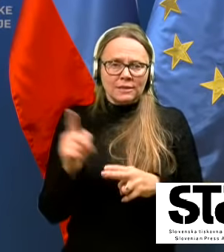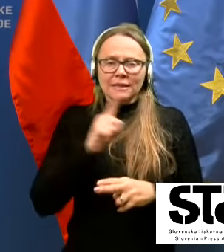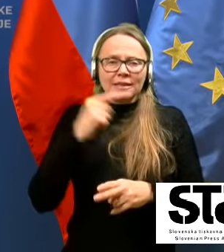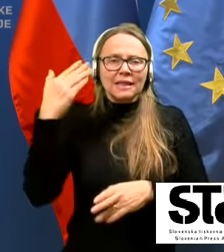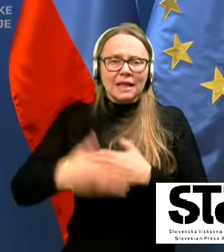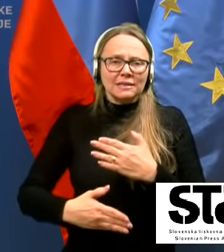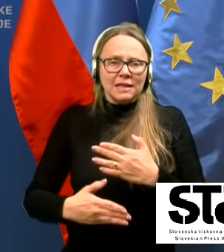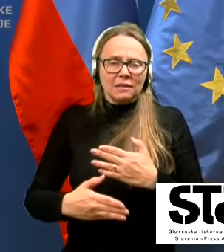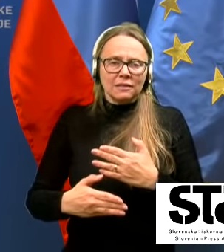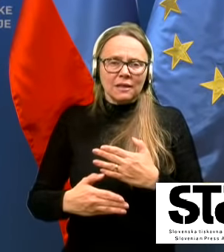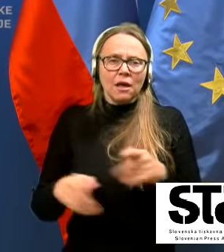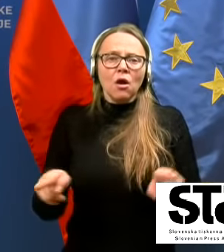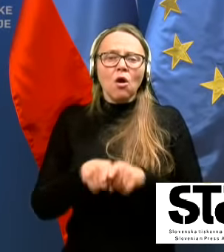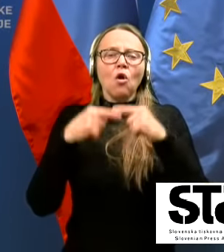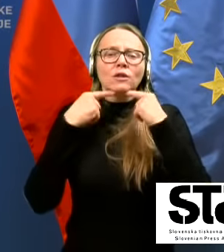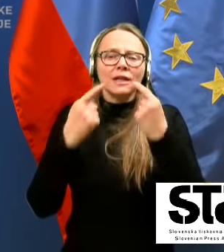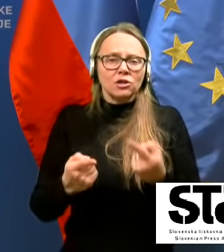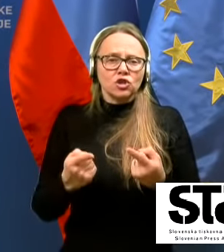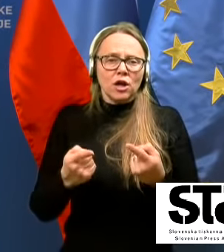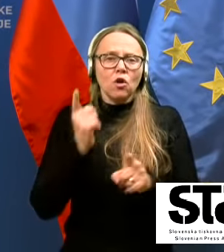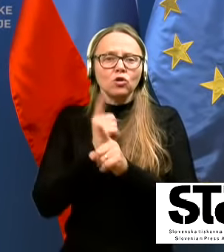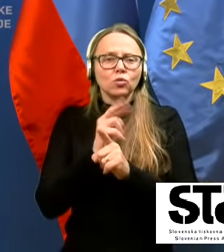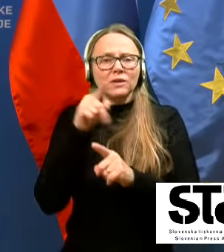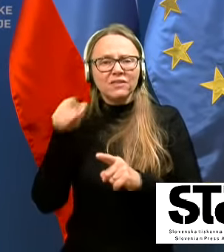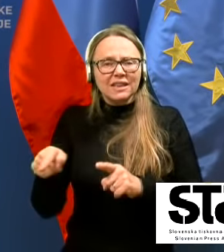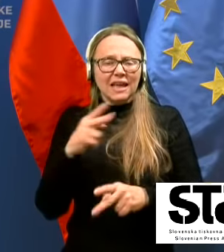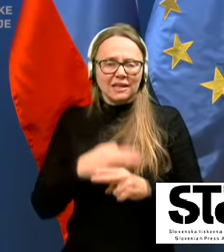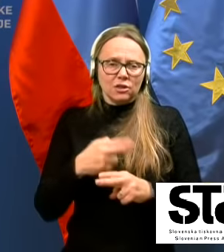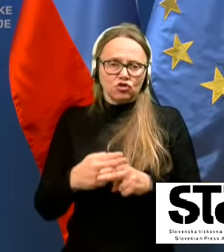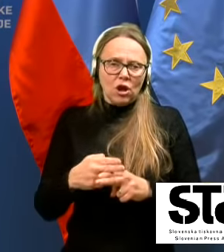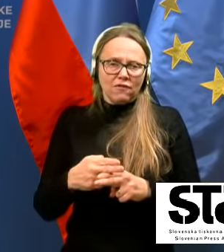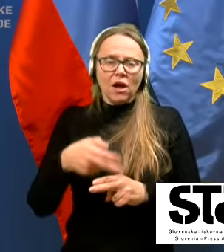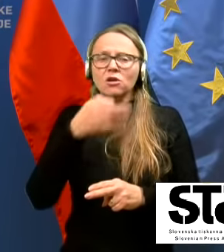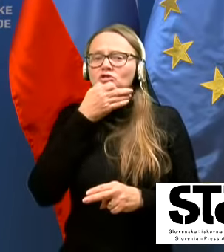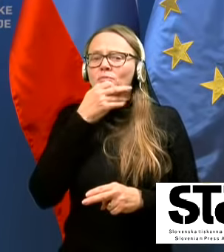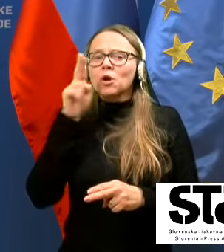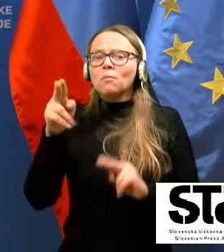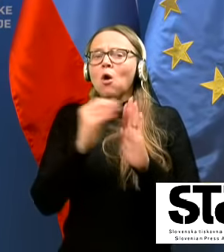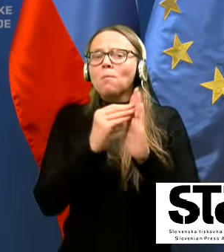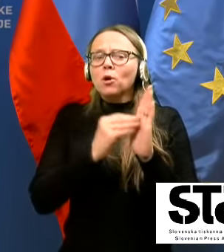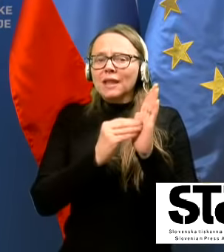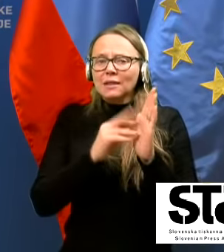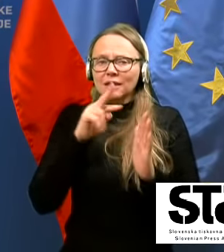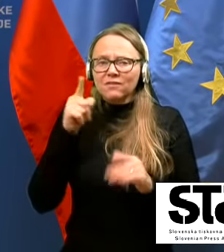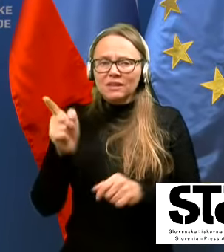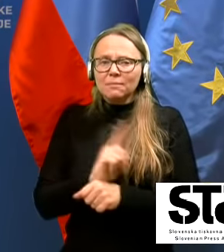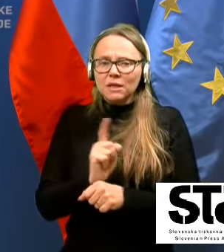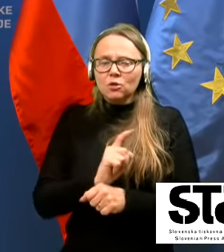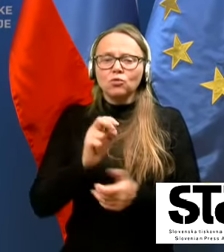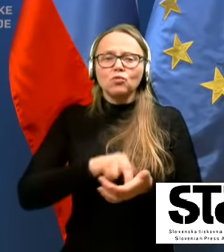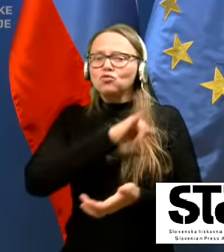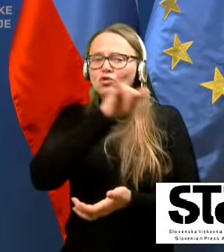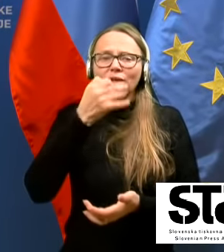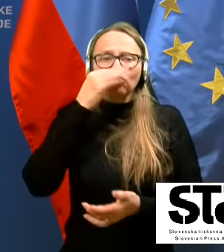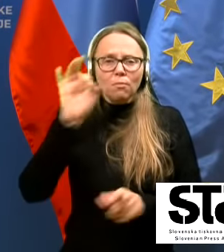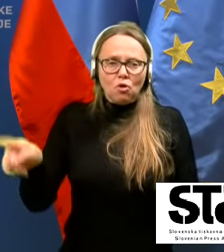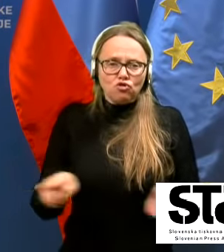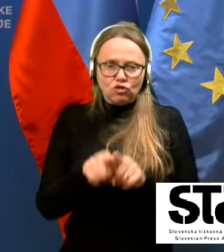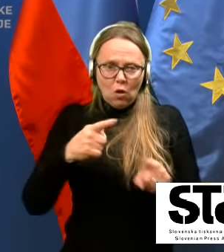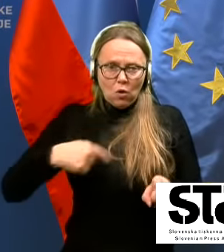nazadnje, kot rečeno, tudi v teh državah, čeprav imajo podatke v tem trenutku še vedno boljše kot mi,